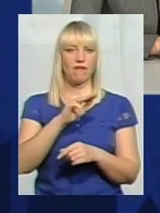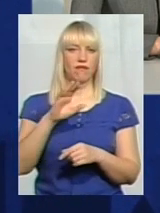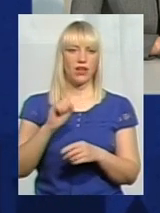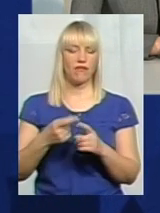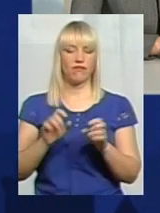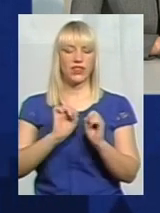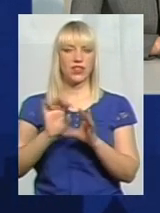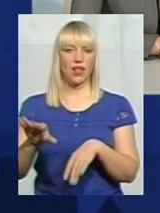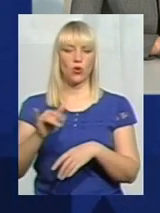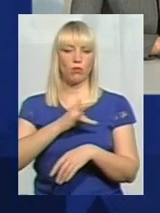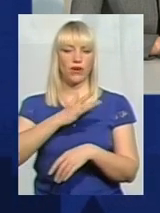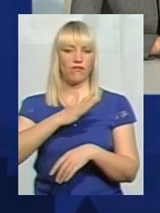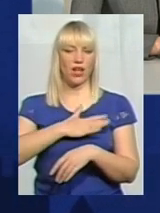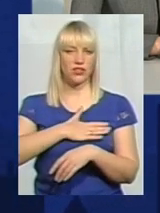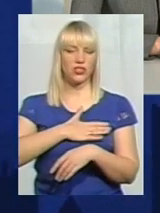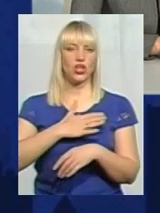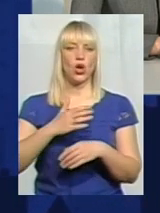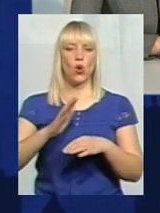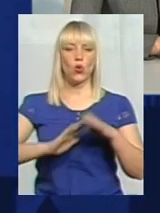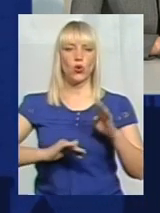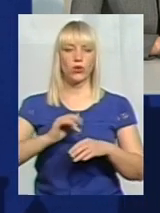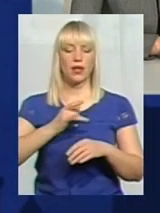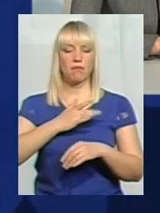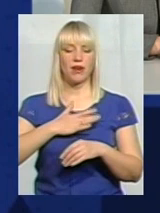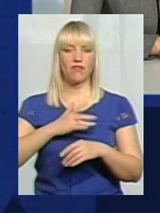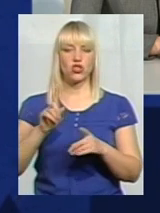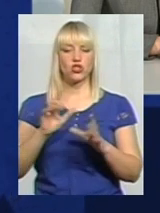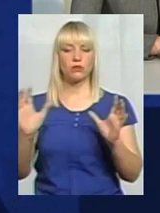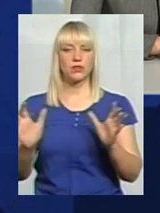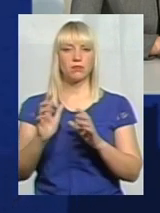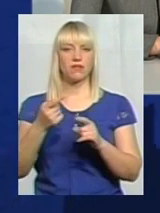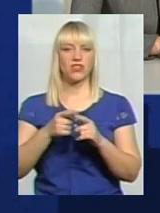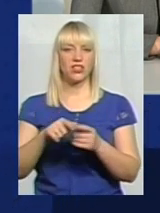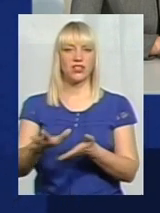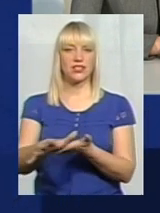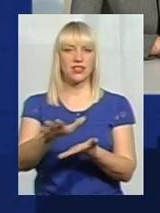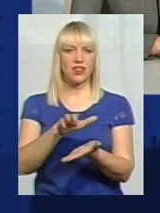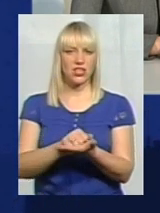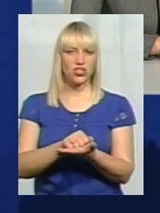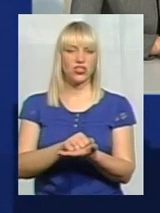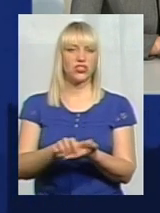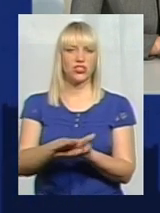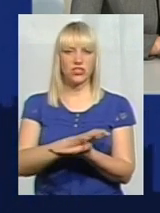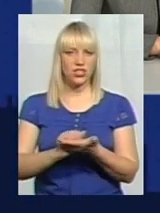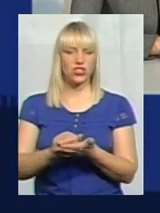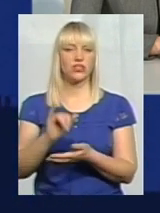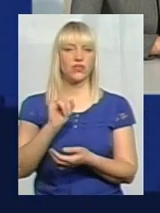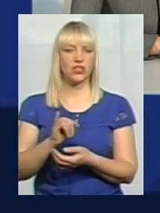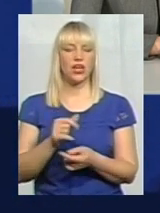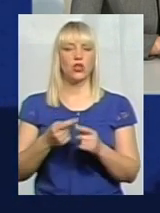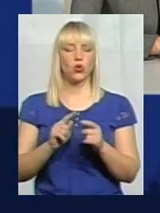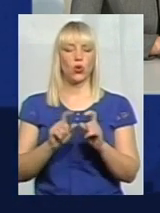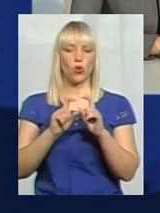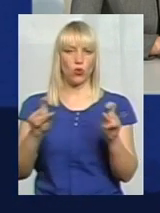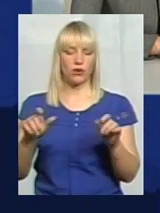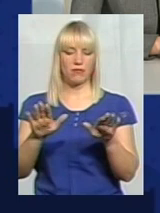віддали у приватні руки, і приватник замість того, щоб зберегти, він її знищив. І наразі той орган місцевого